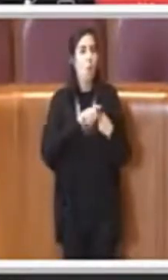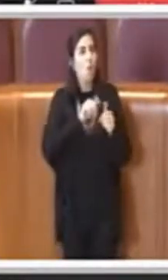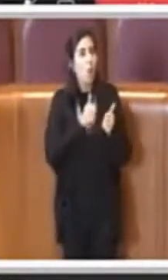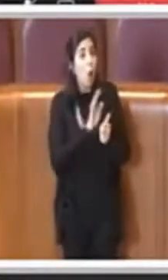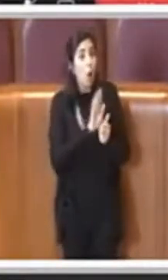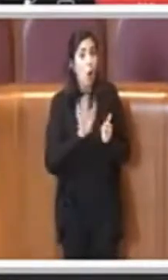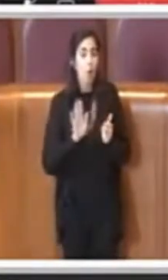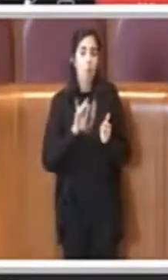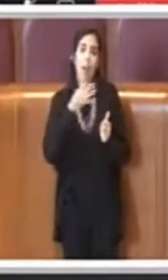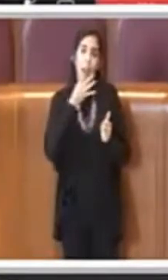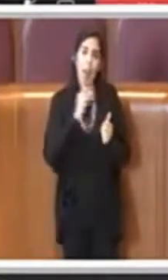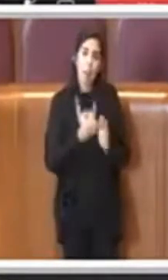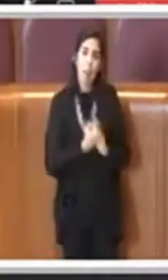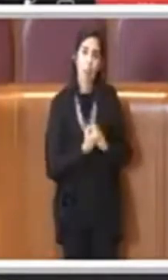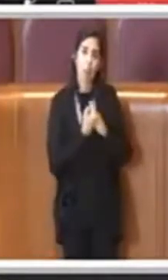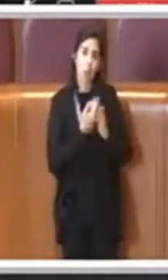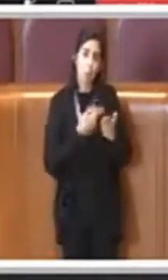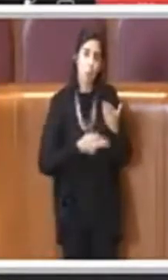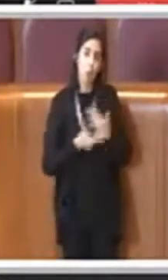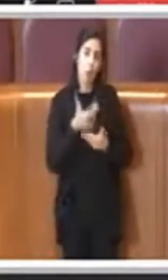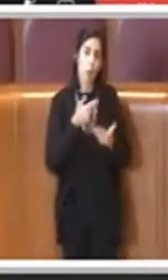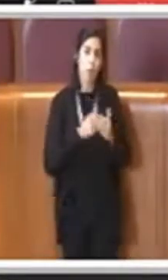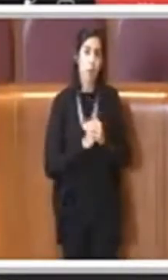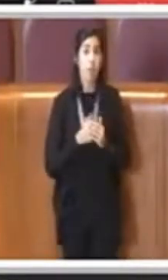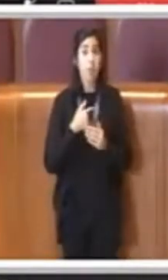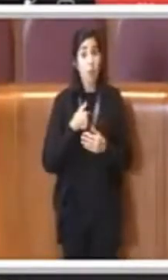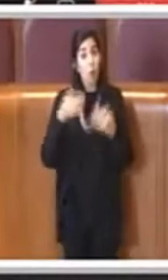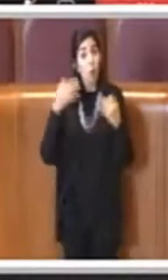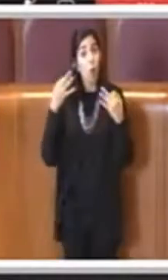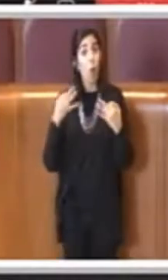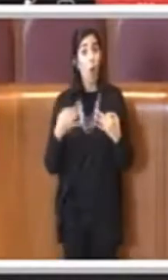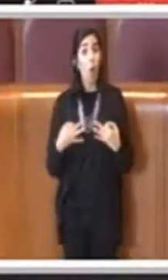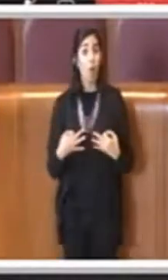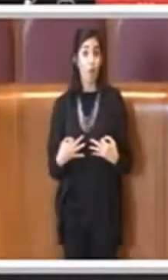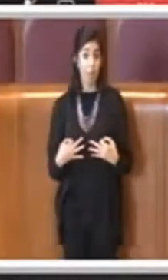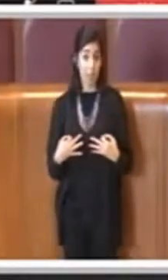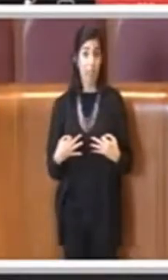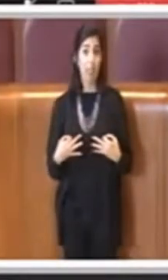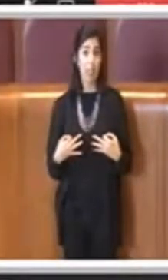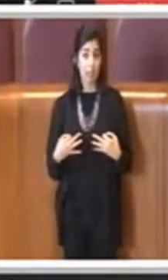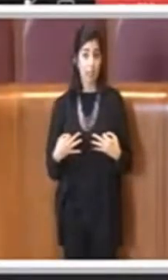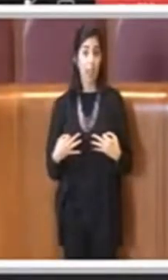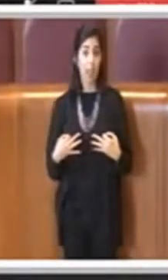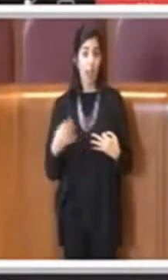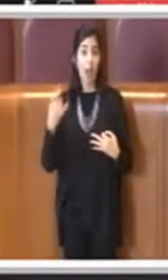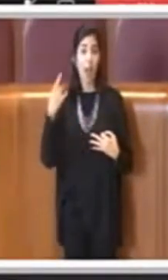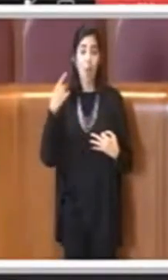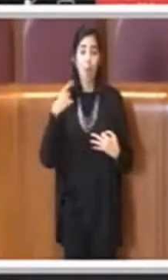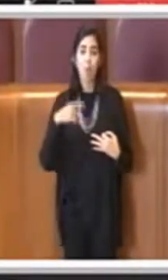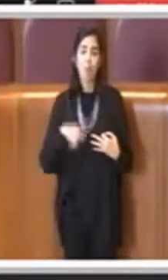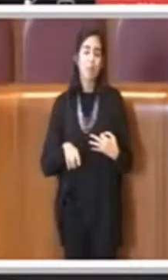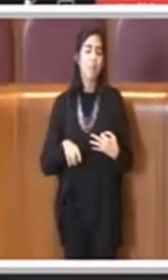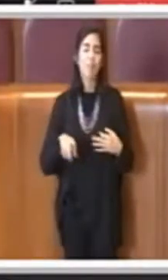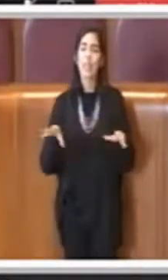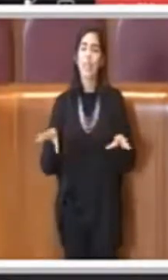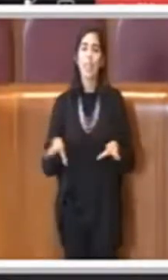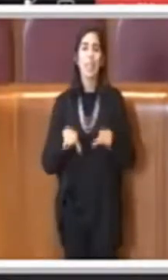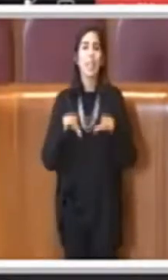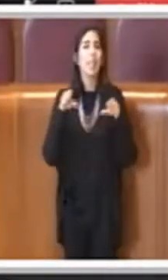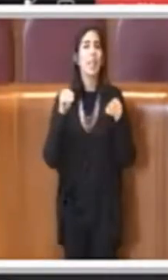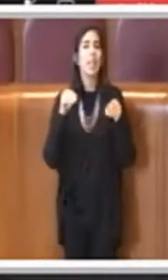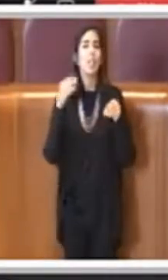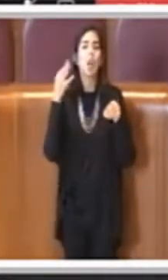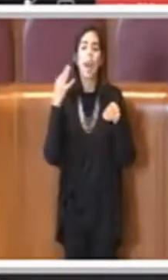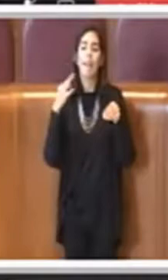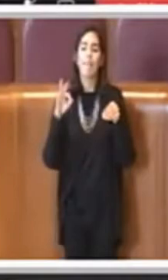sono convinta, sono convinta che è un inizio, è un ottimo inizio e ci